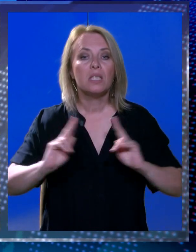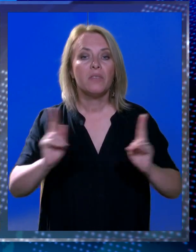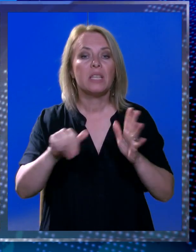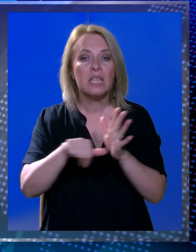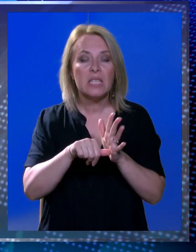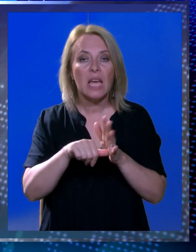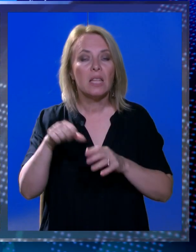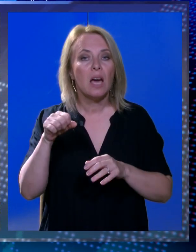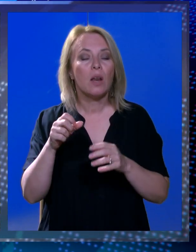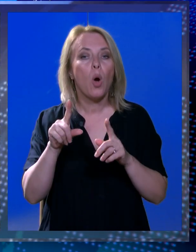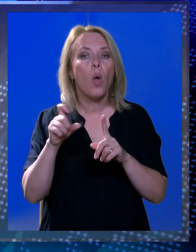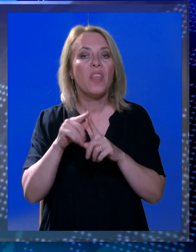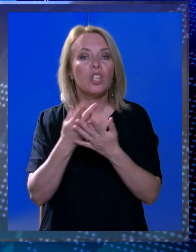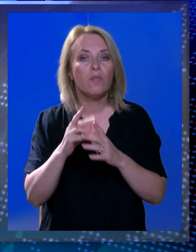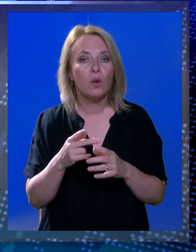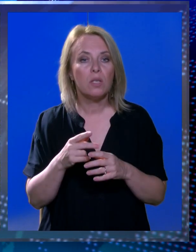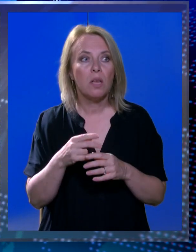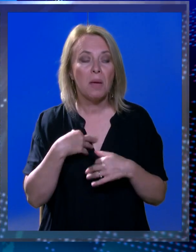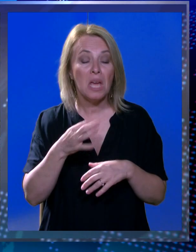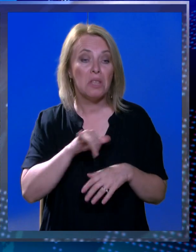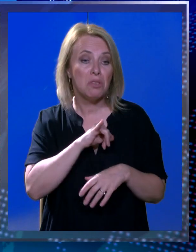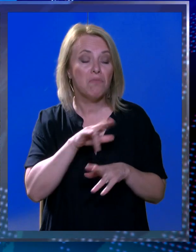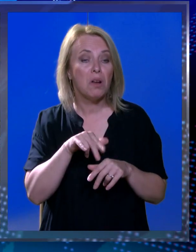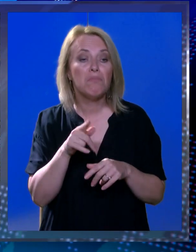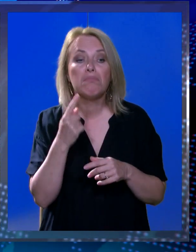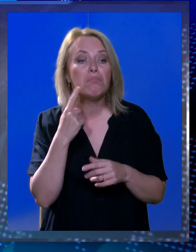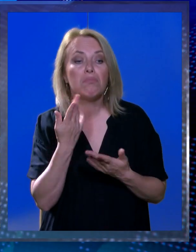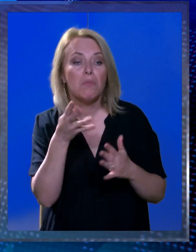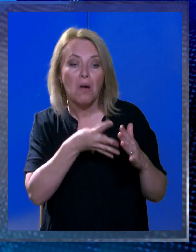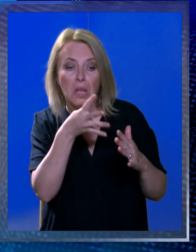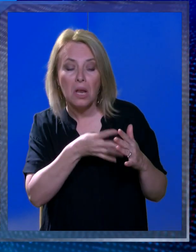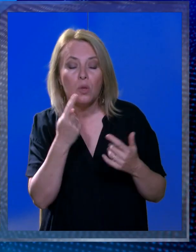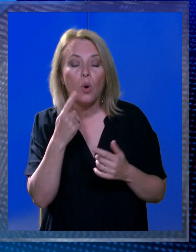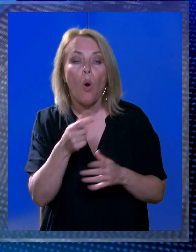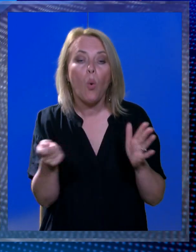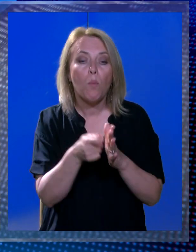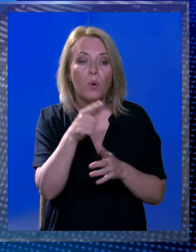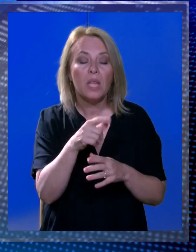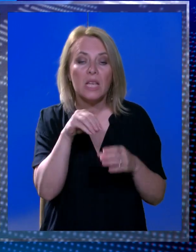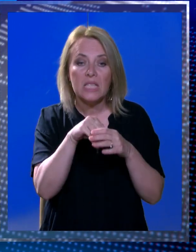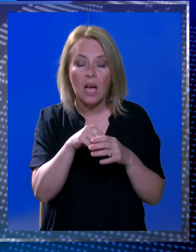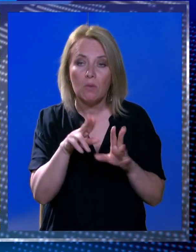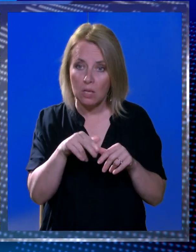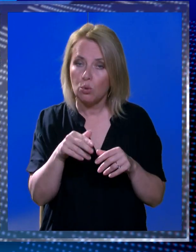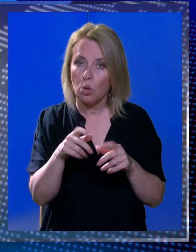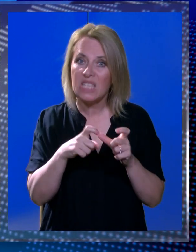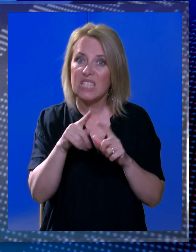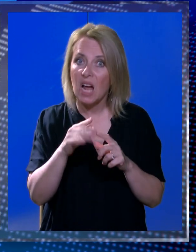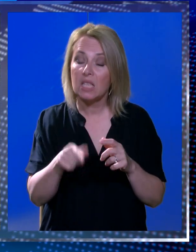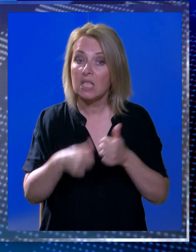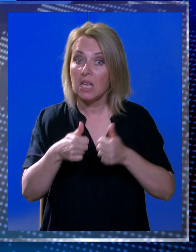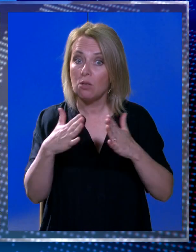Ali mene zanima da li ikko radi o nekakvu analizu. Tko u biti kupuje te stanove i tko u biti daje te stanove u najem. Znači da li su tu stranci